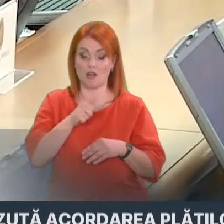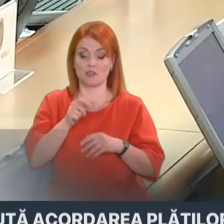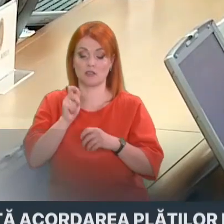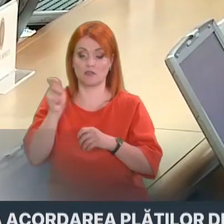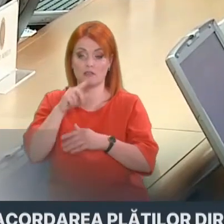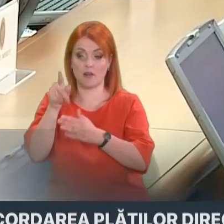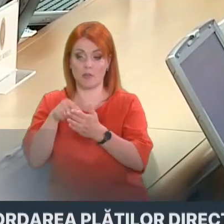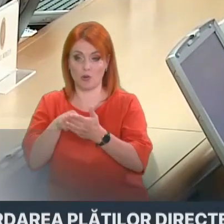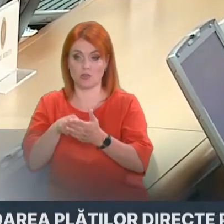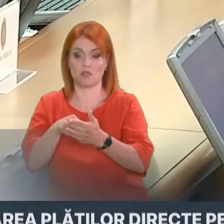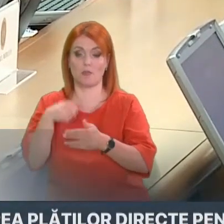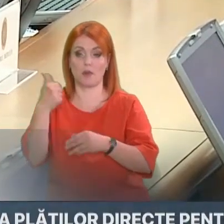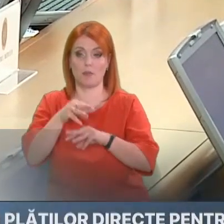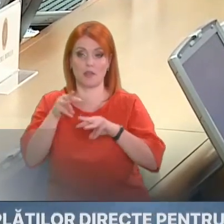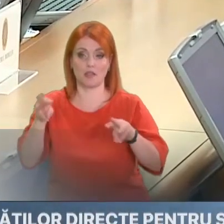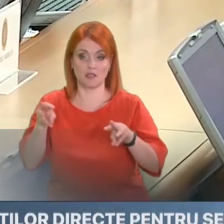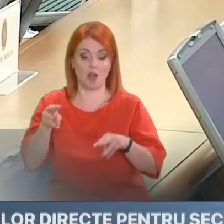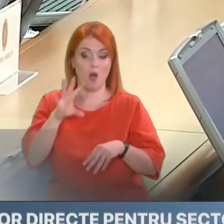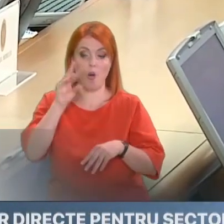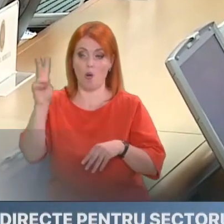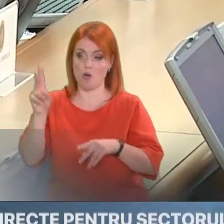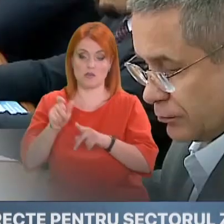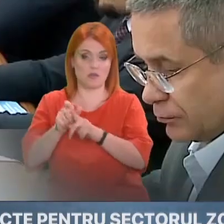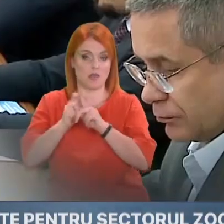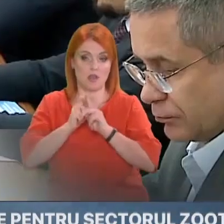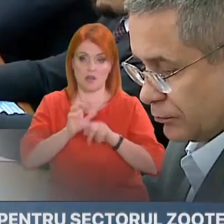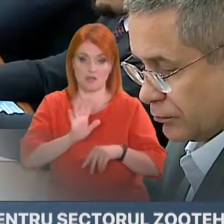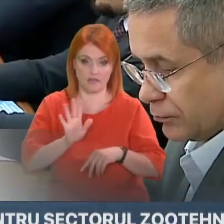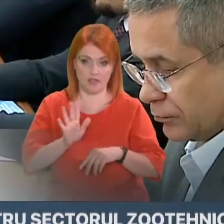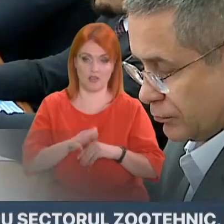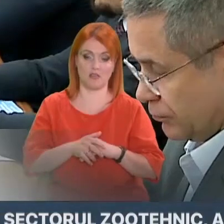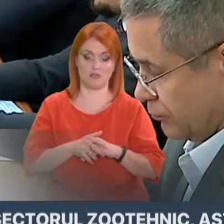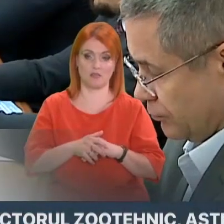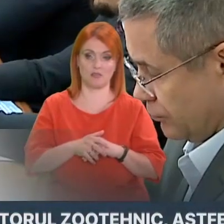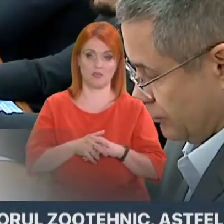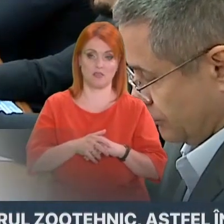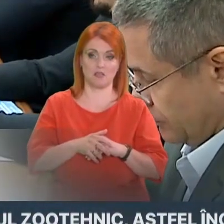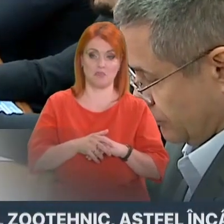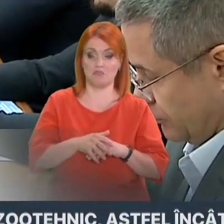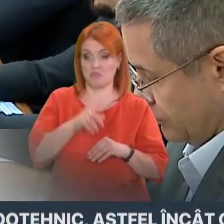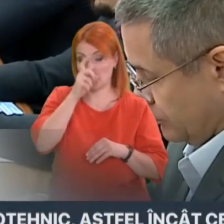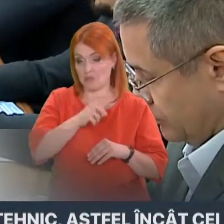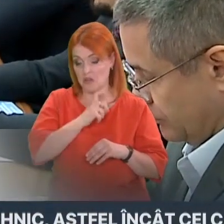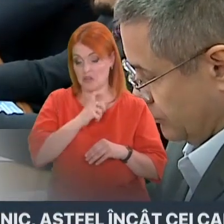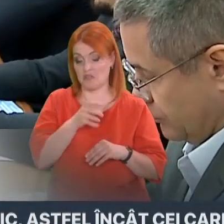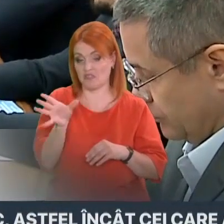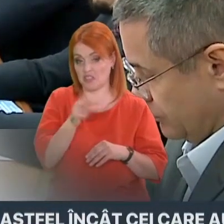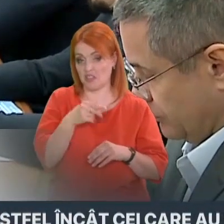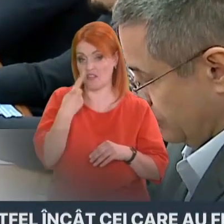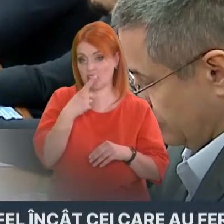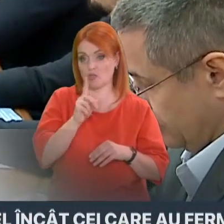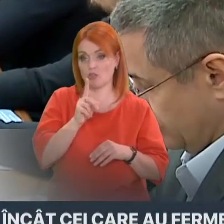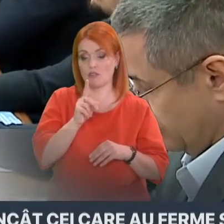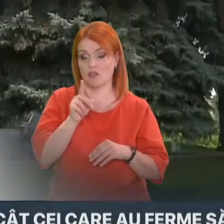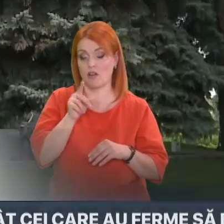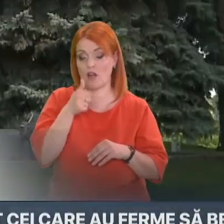Acolo, guvernare, nici de copnă, nu vrea să înveți o lecție atât de simplu, o regulă simplu a comunicării publice.